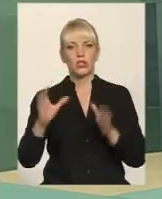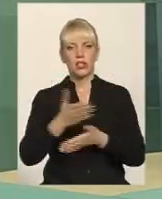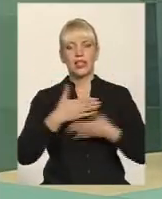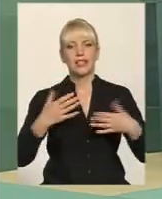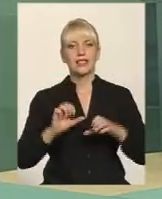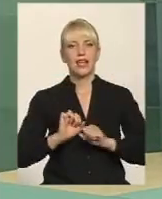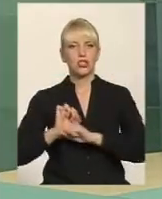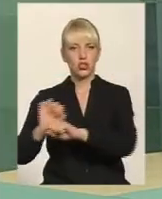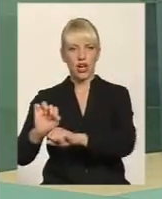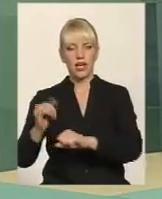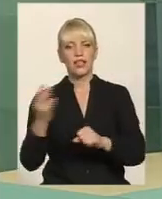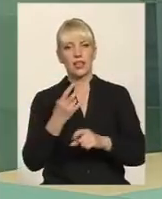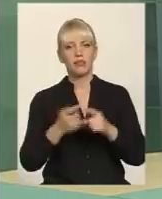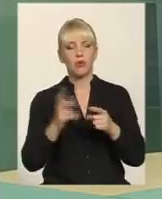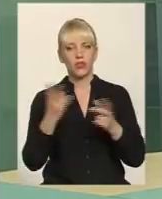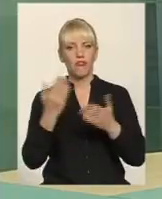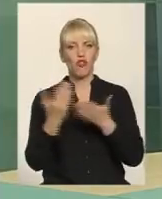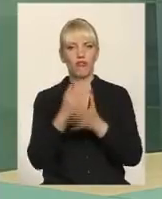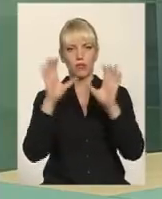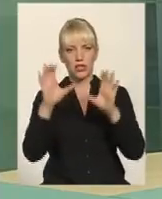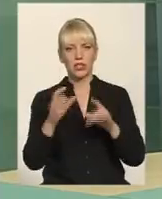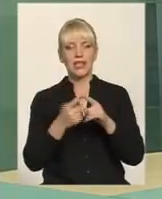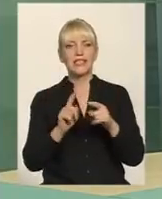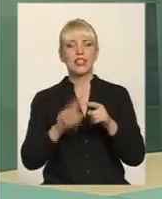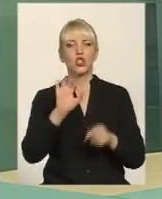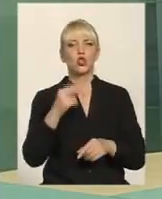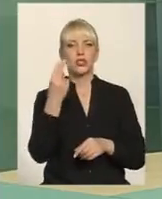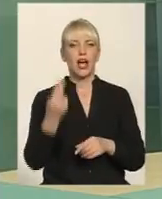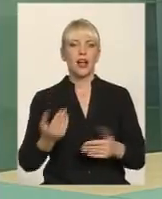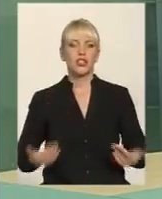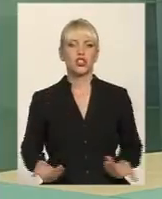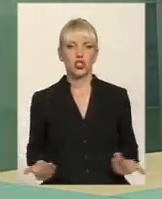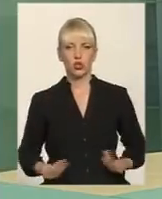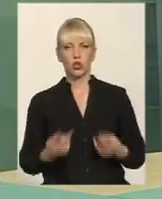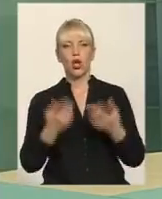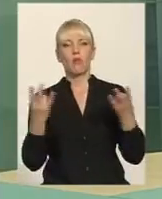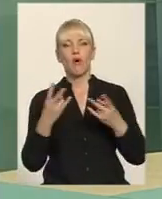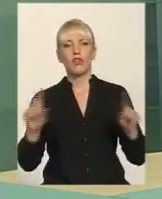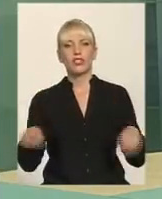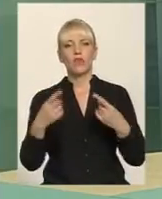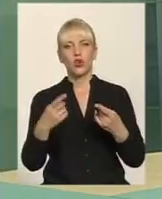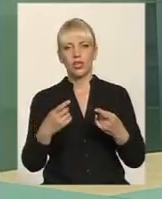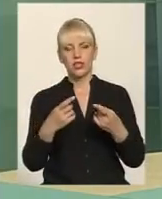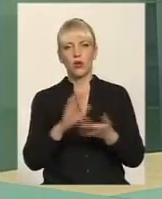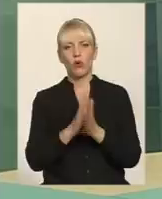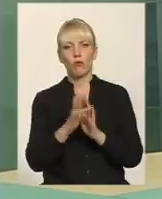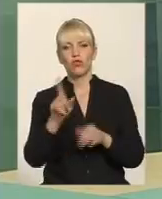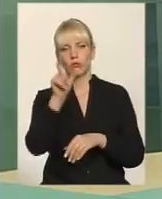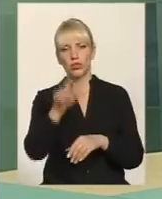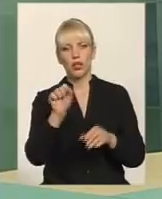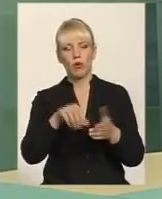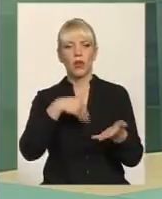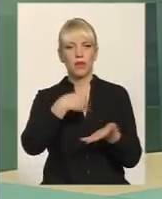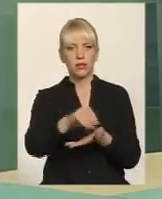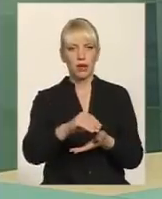кодексі, підкріпити реальними речами, це соціальне житло. Сьогодні потрібно створити умови, щоб людина могла купити, придбати, кредит взяти,